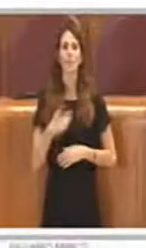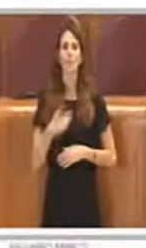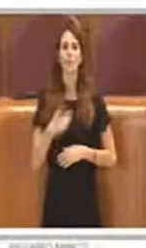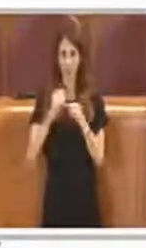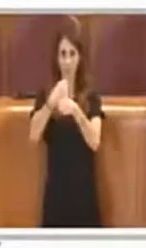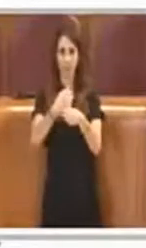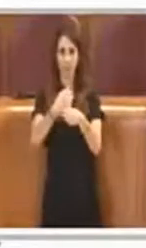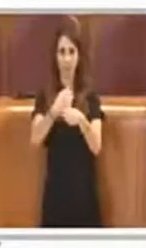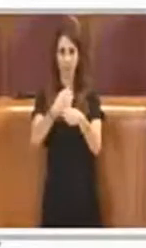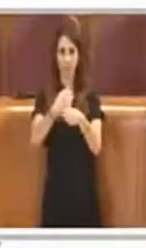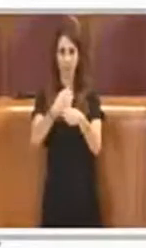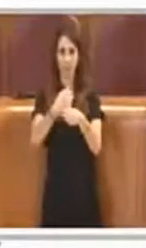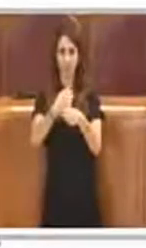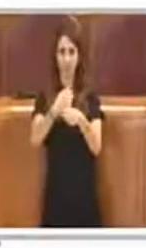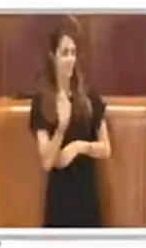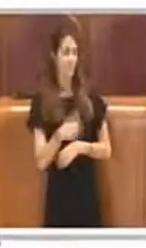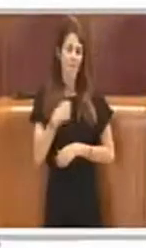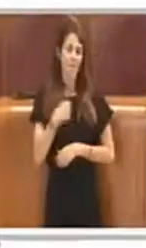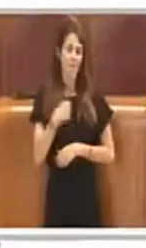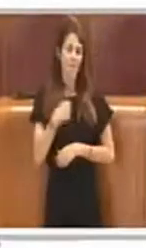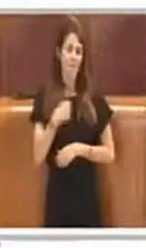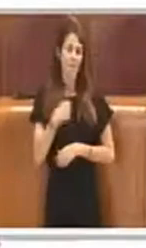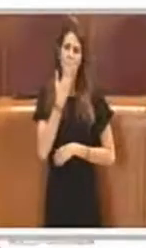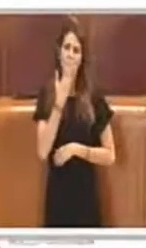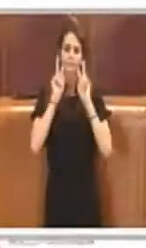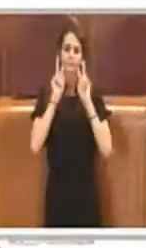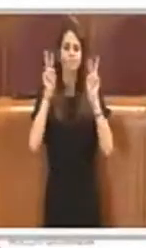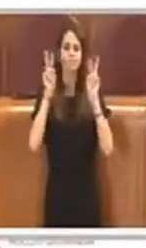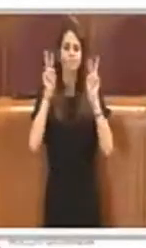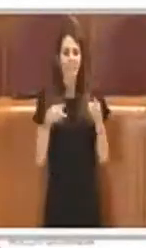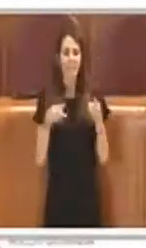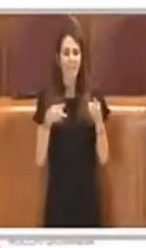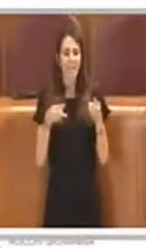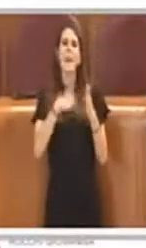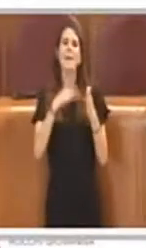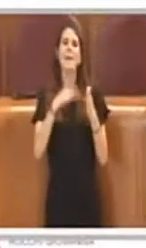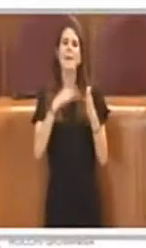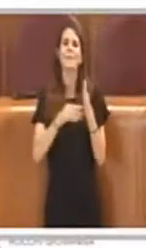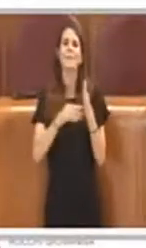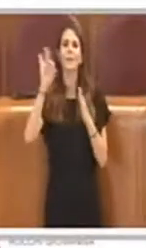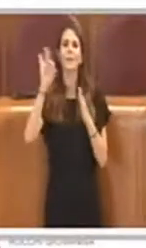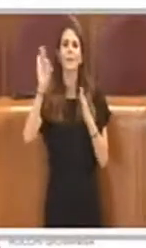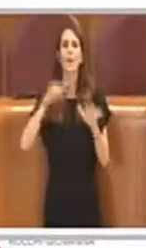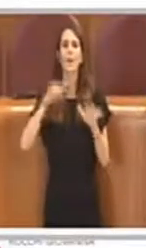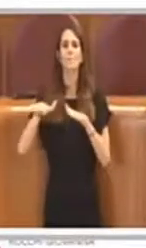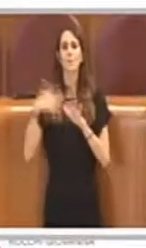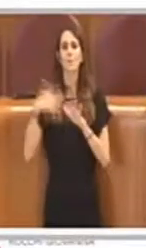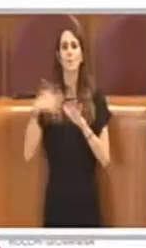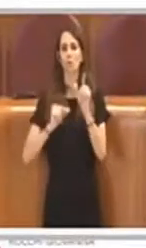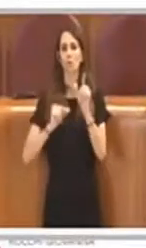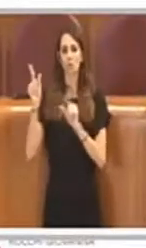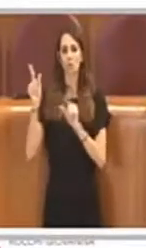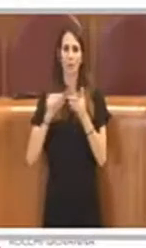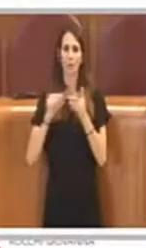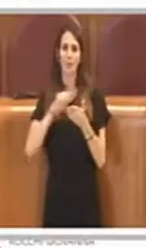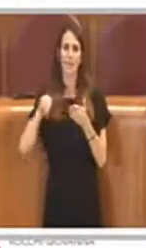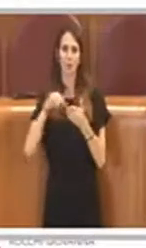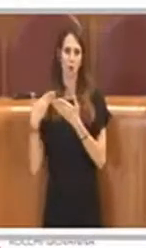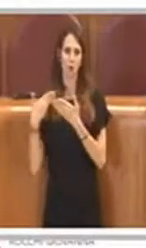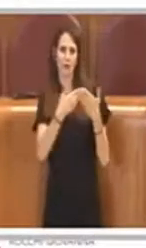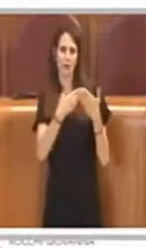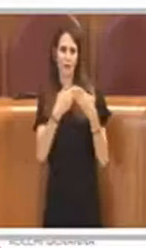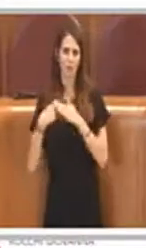Grazie Presidente, sull'emendamento specifico preannuncio il voto favorevole del gruppo del Movimento 5 Stelle e mi permetto